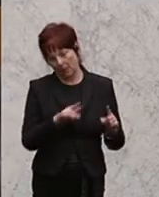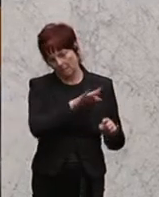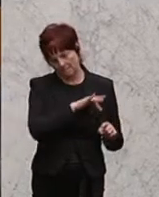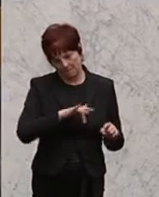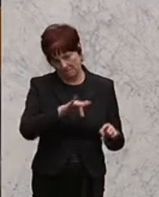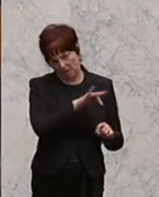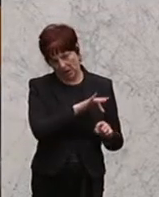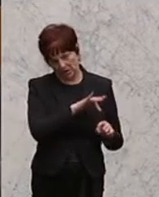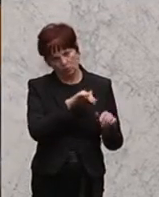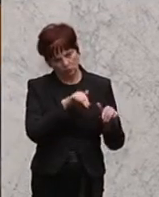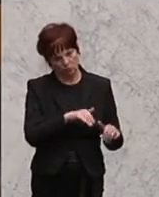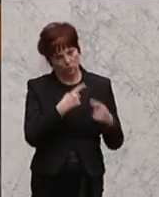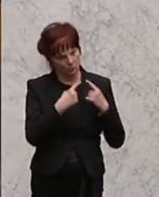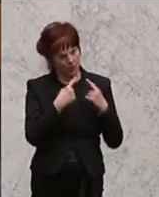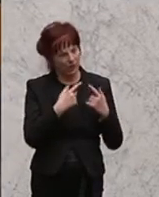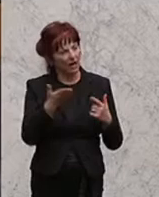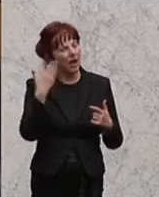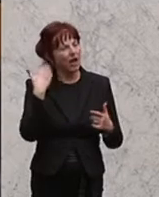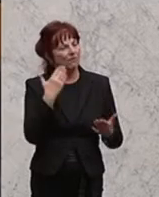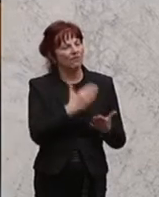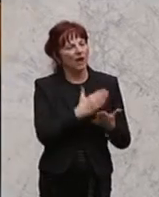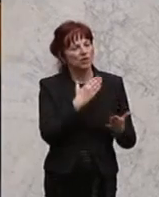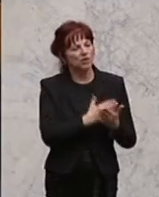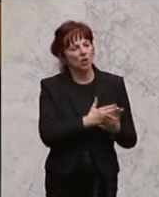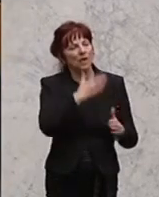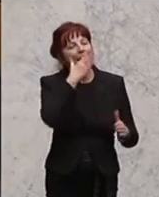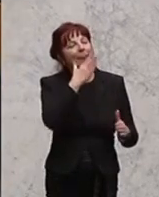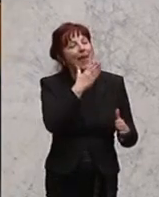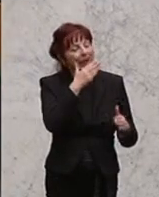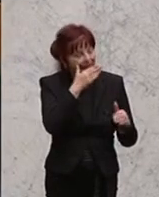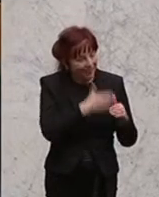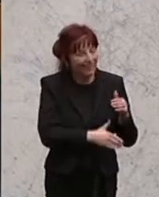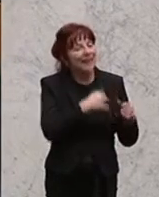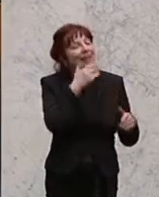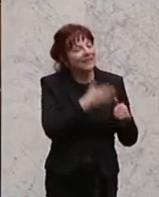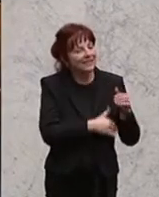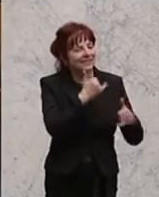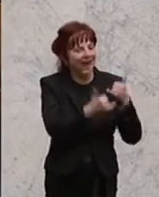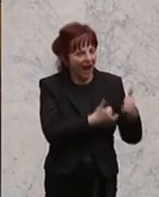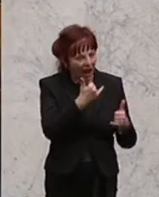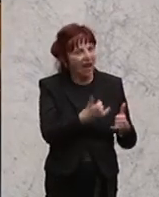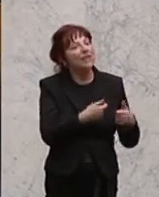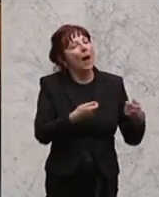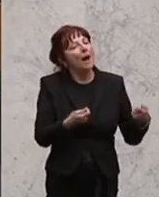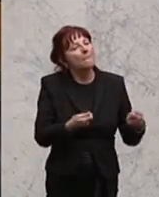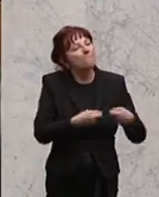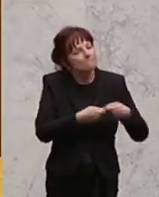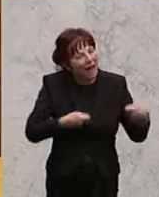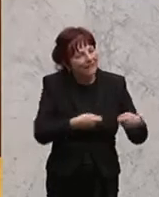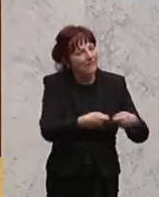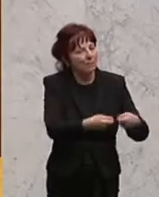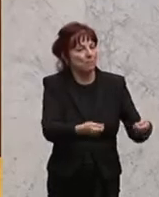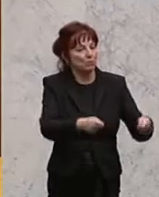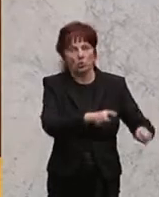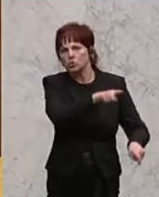ausgängigen Jahr hier beschlossen haben. Die ersten Maßnahmen haben viele gelächelt, ja. Und dann hat man gesehen, dass diese Bundesregierung und